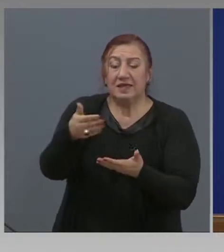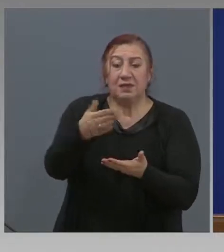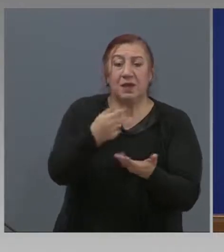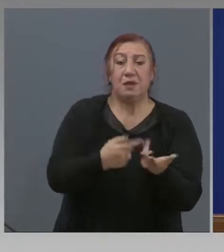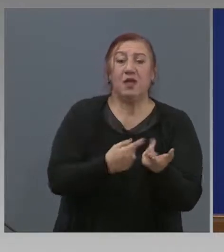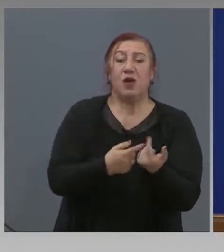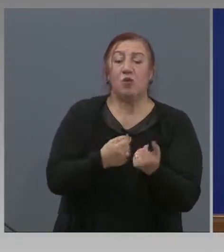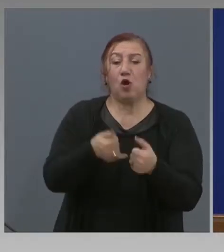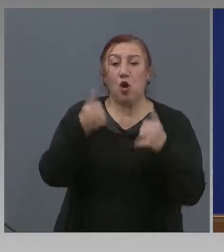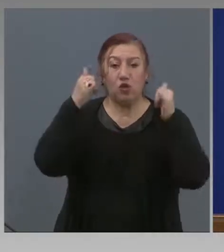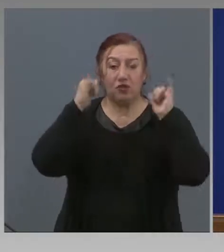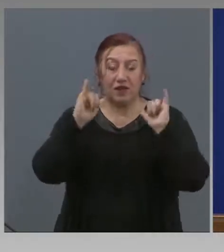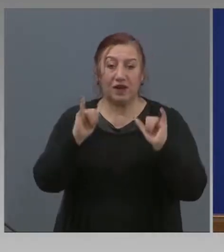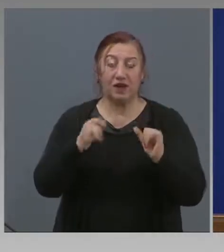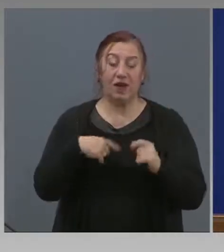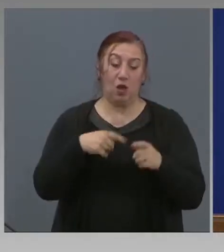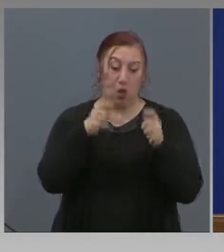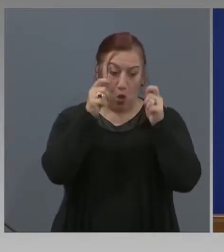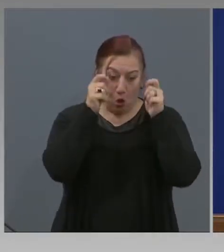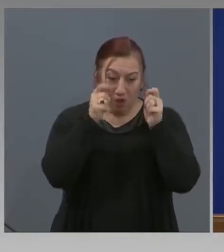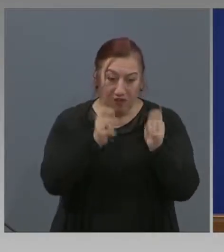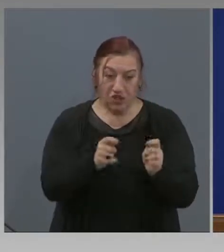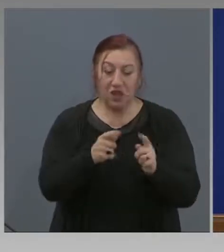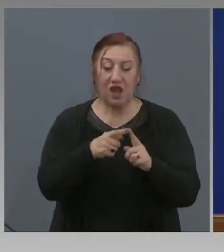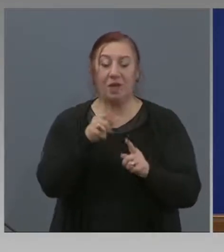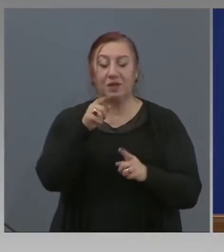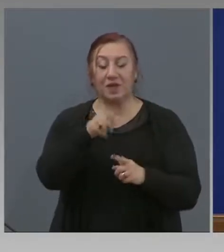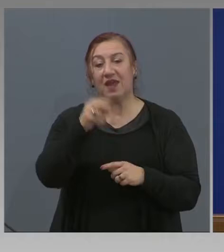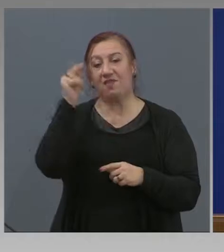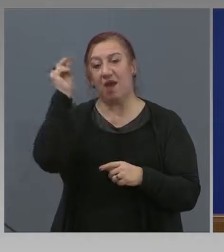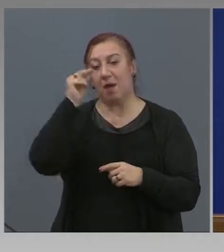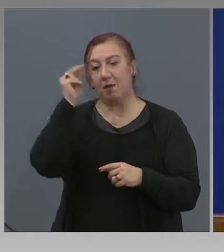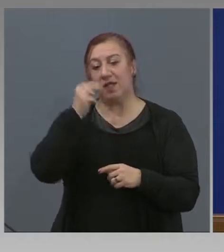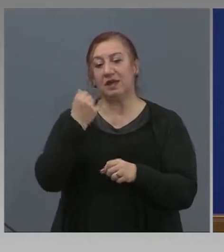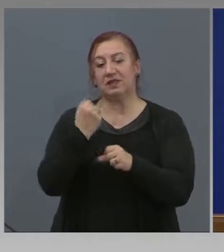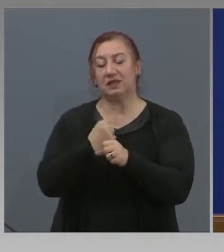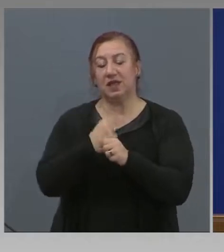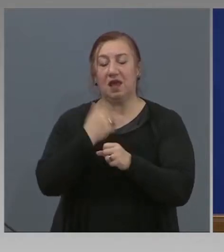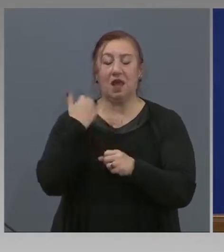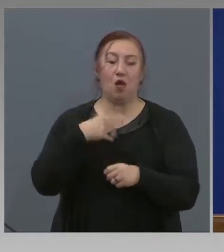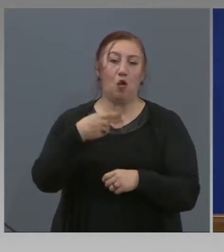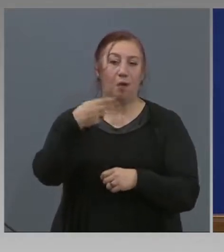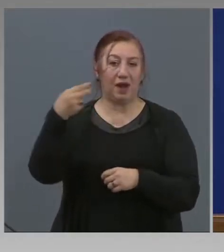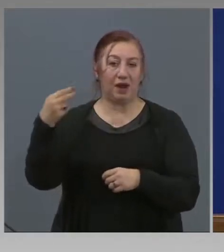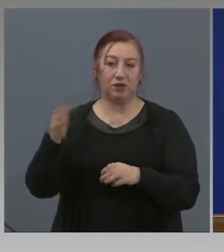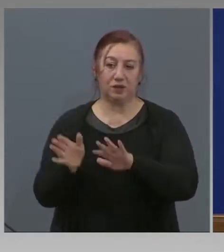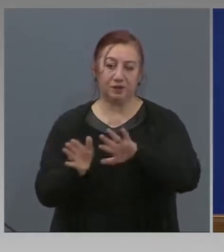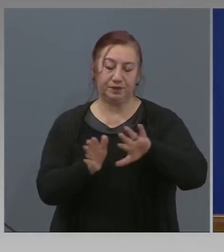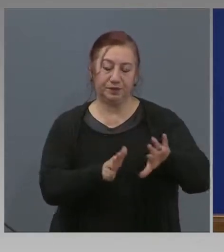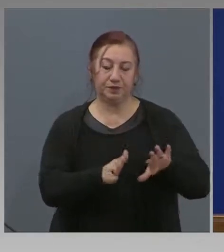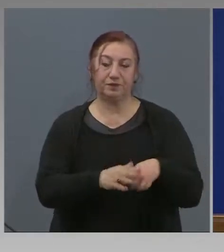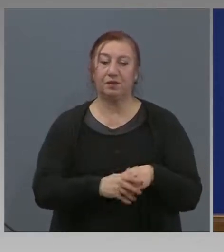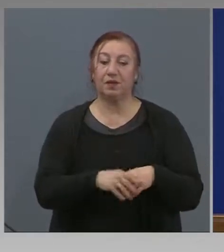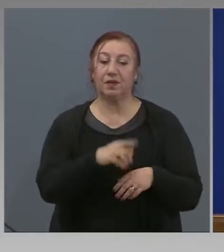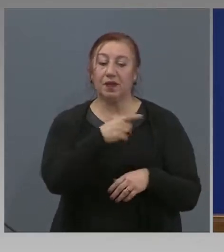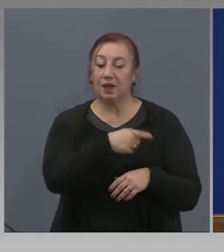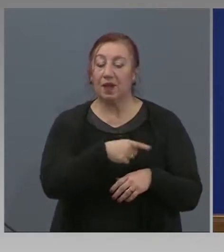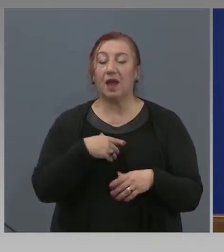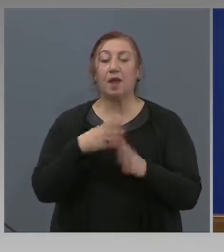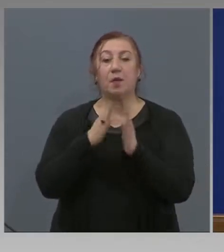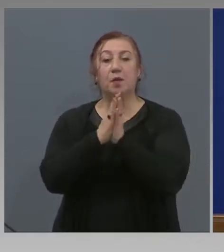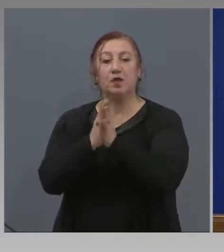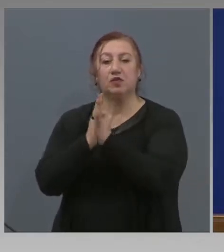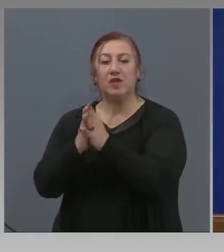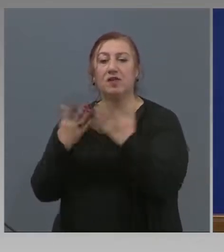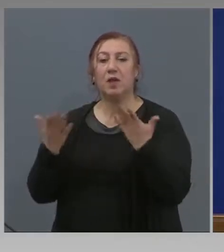фермите. Респект към такива български оператори. Госпожо Тенева, призовавате много хора да се включат